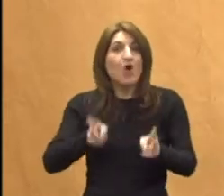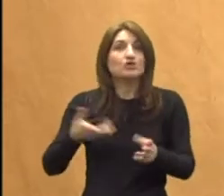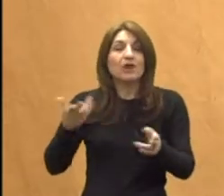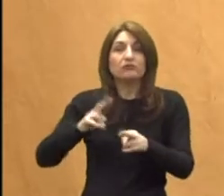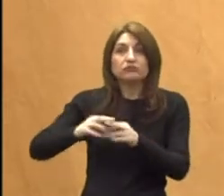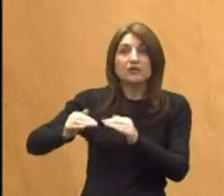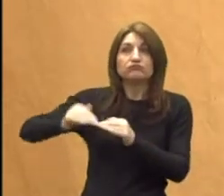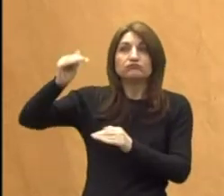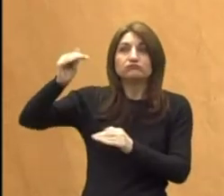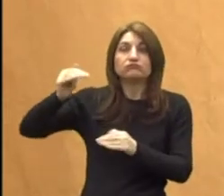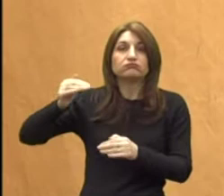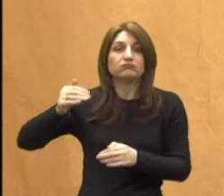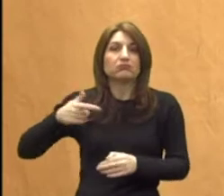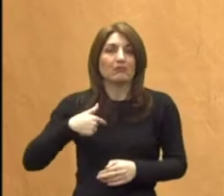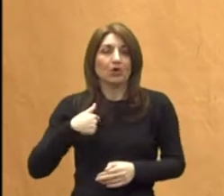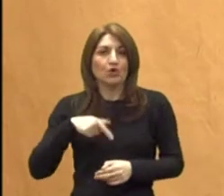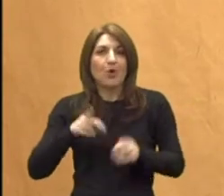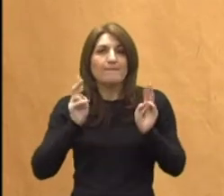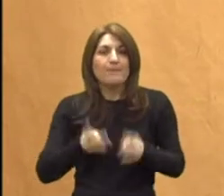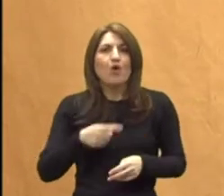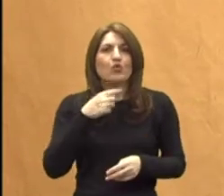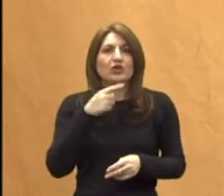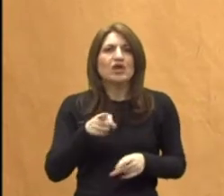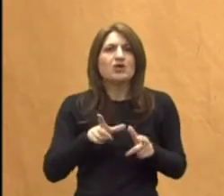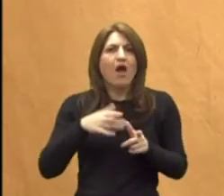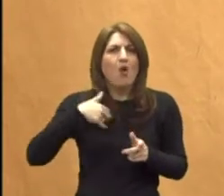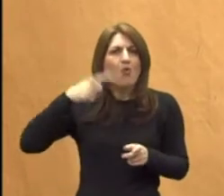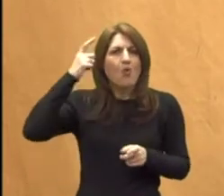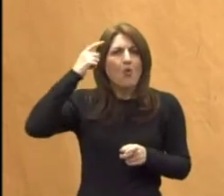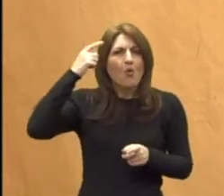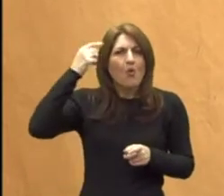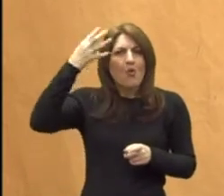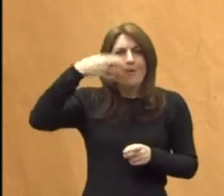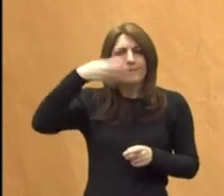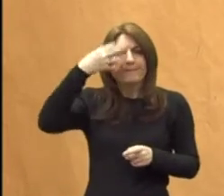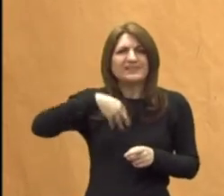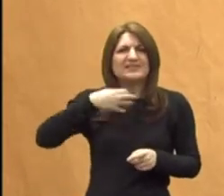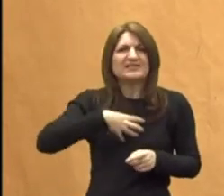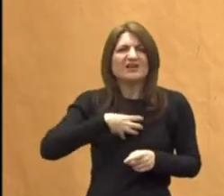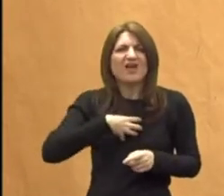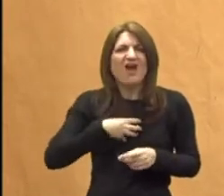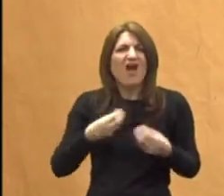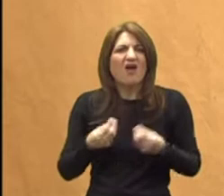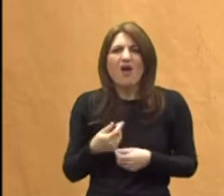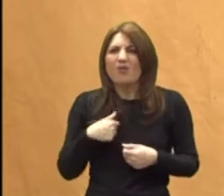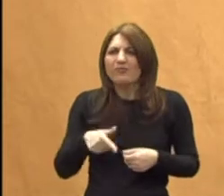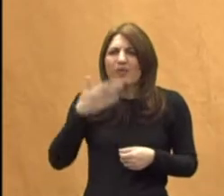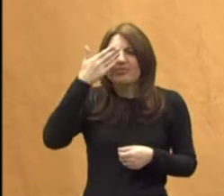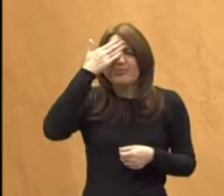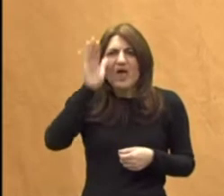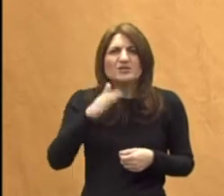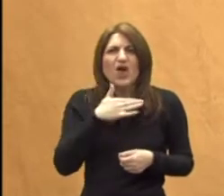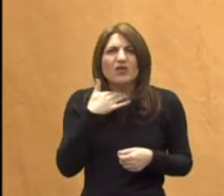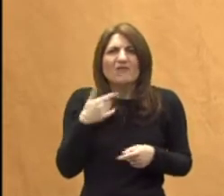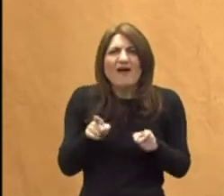ajmo, ja bi se usudila to reći, možda u psihi u nečem prikraćena ili ne znaju dovoljno nešto, ili